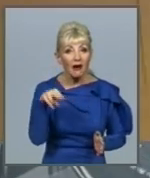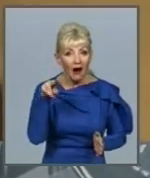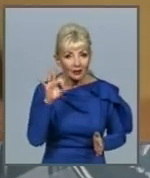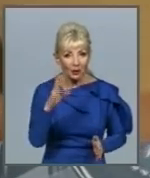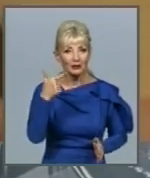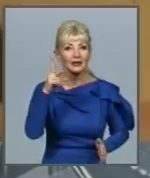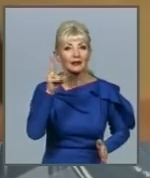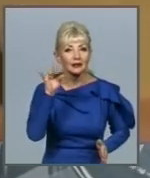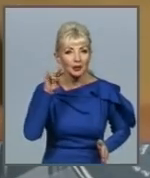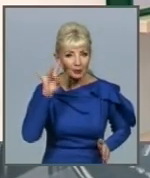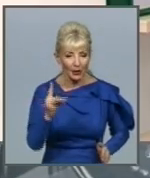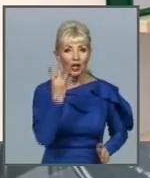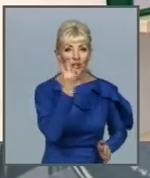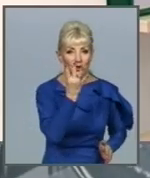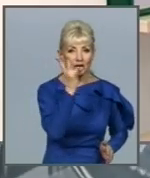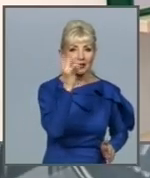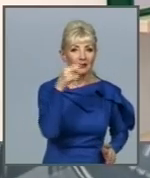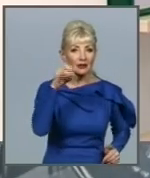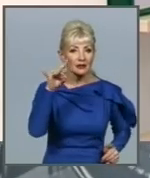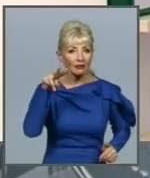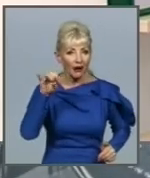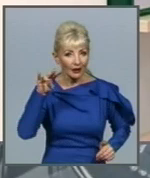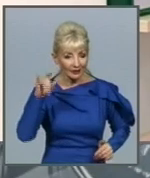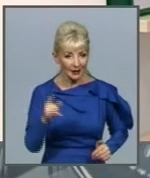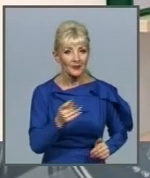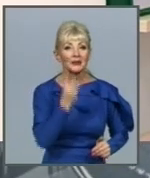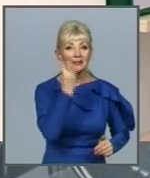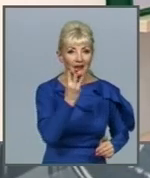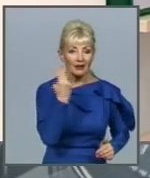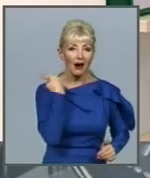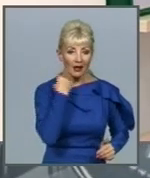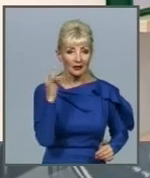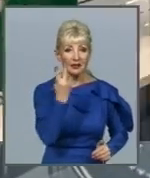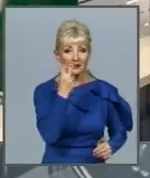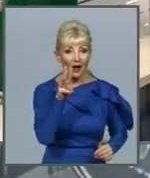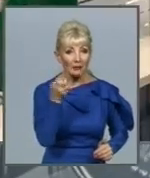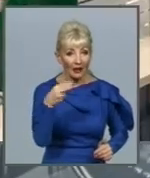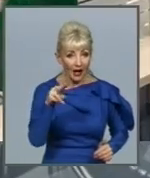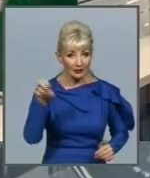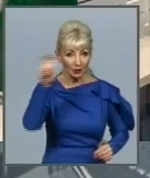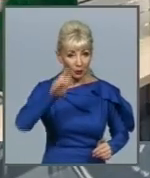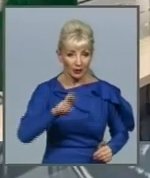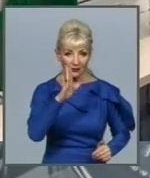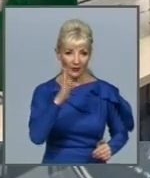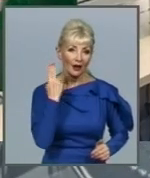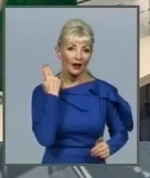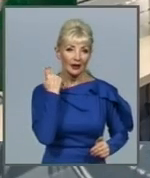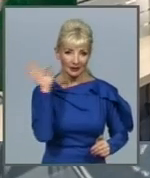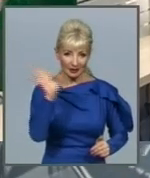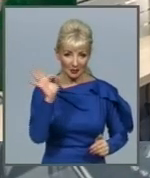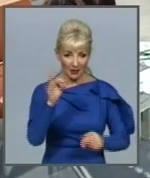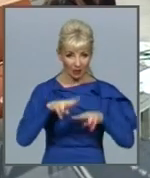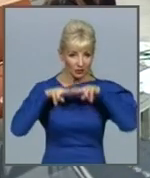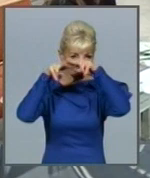Нідерланди, 3 мільярди доларів до Великобританії та 2 мільярди доларів до Німеччини. Ілля Култунов, Яна Щетиніна та